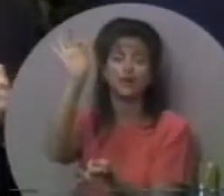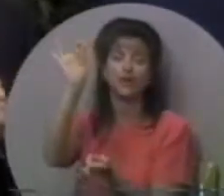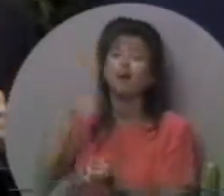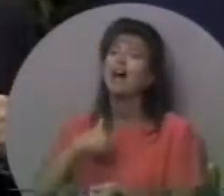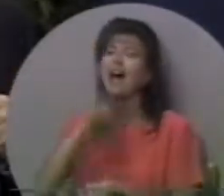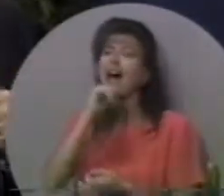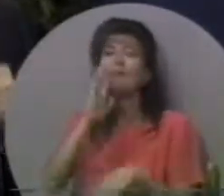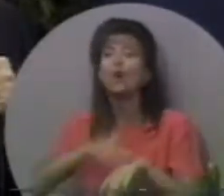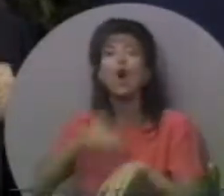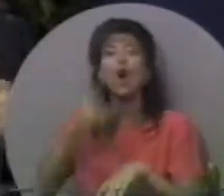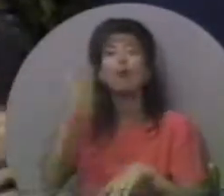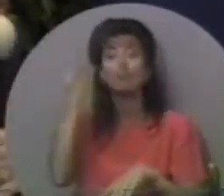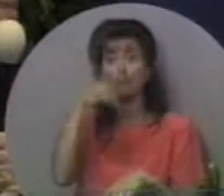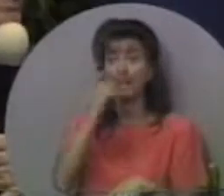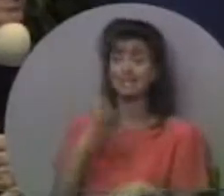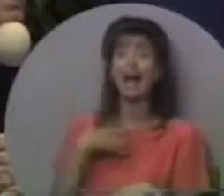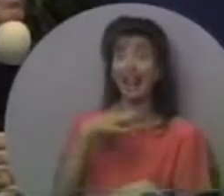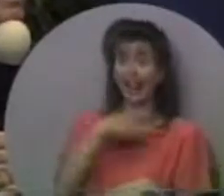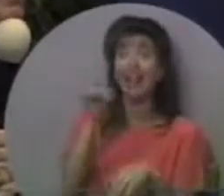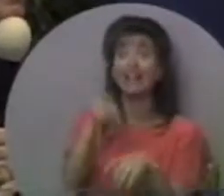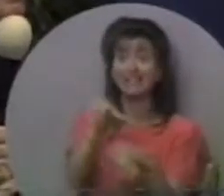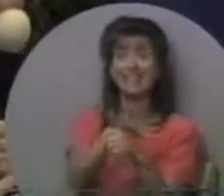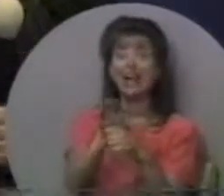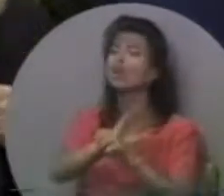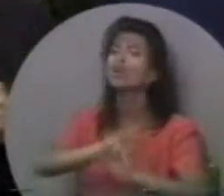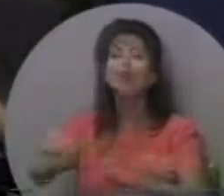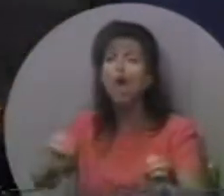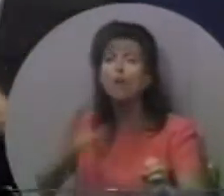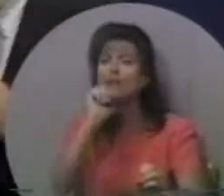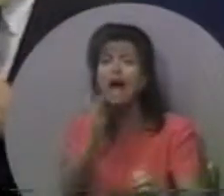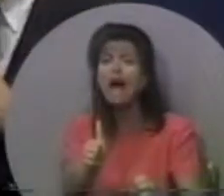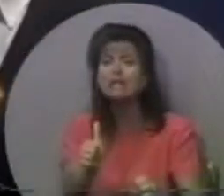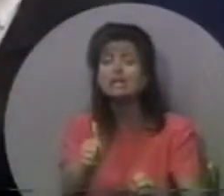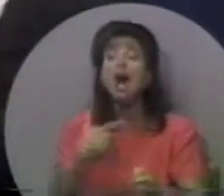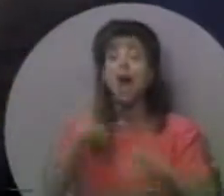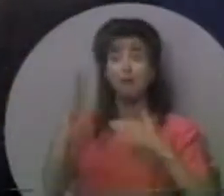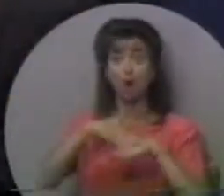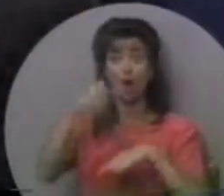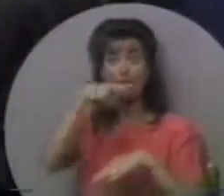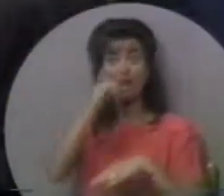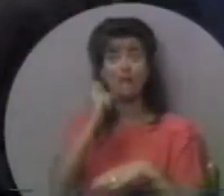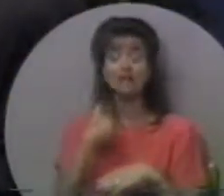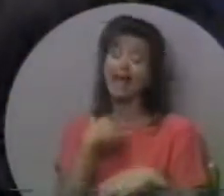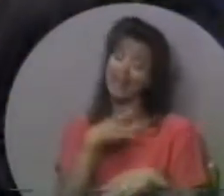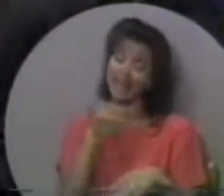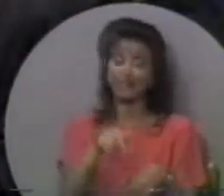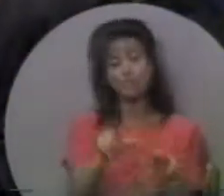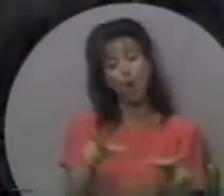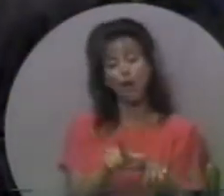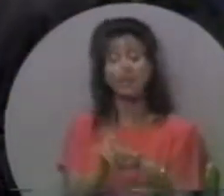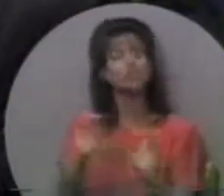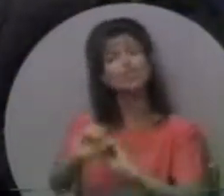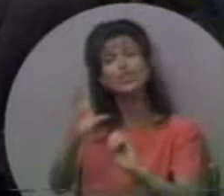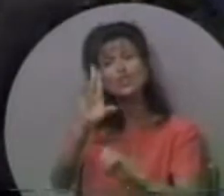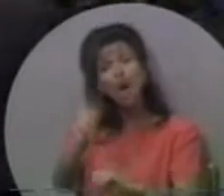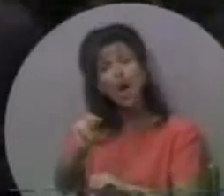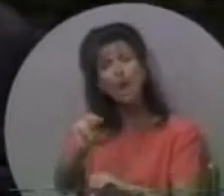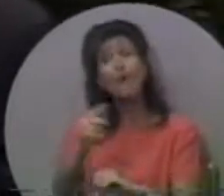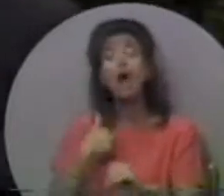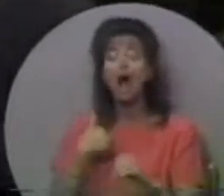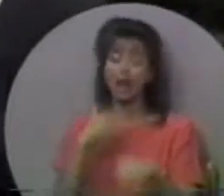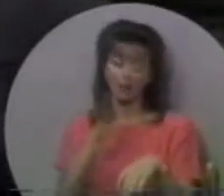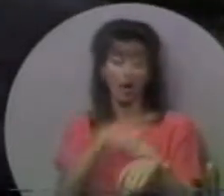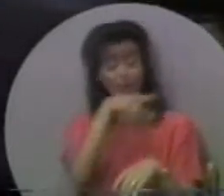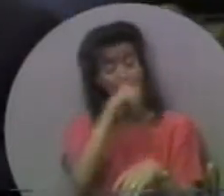Святого Духа. Я не покликаний, тому що мені подобається тут жити. Я не покликаний, тому що мені подобається якась